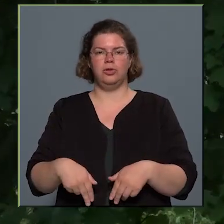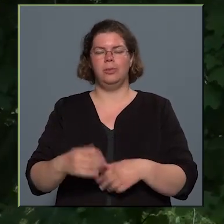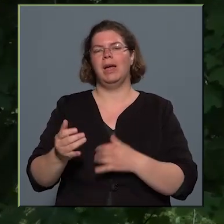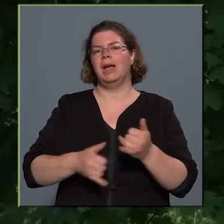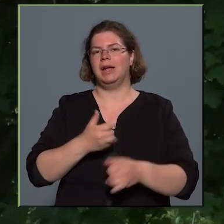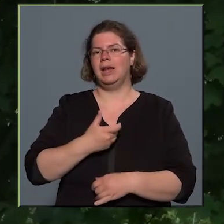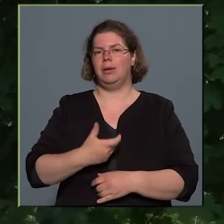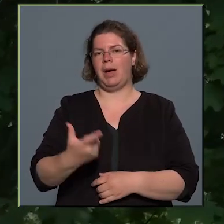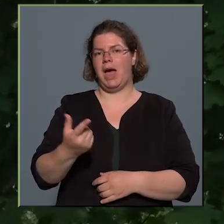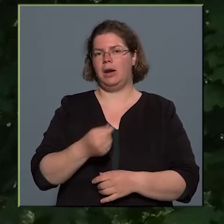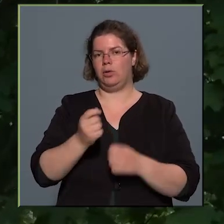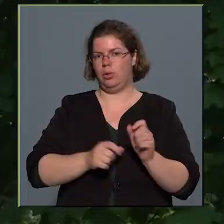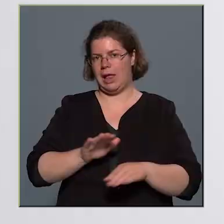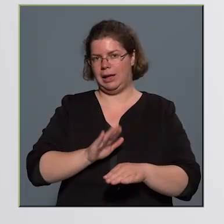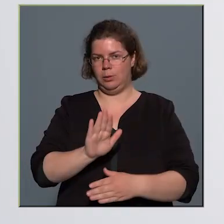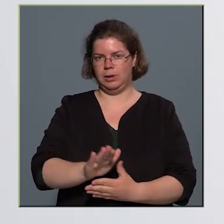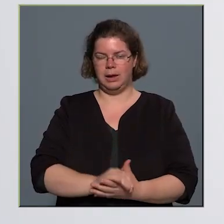kerékpáral közlekedőknek.